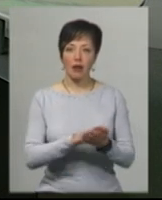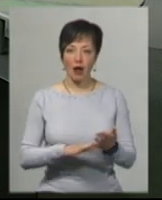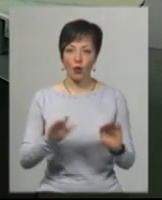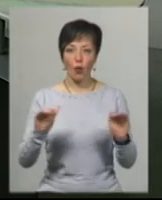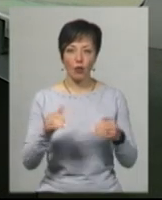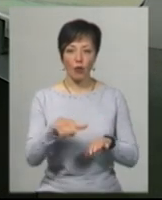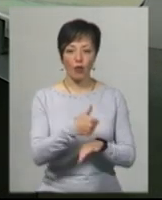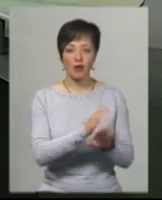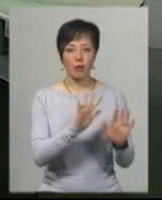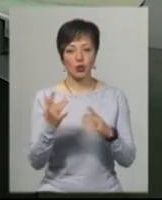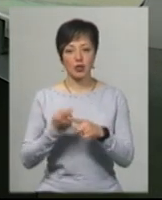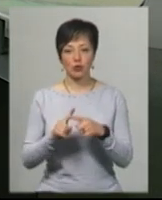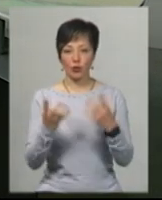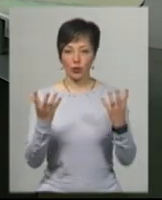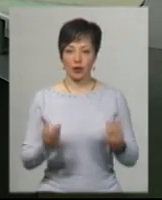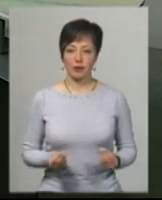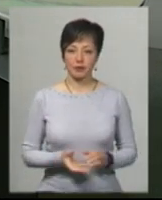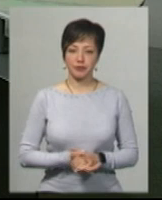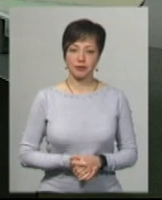Далі коротко про головні події сьогодні.